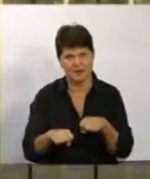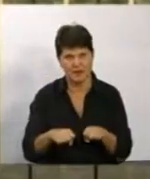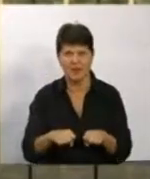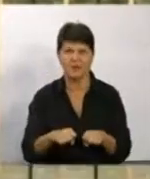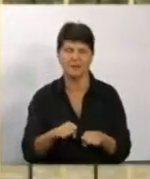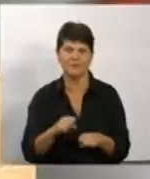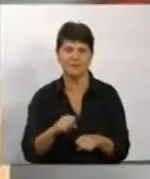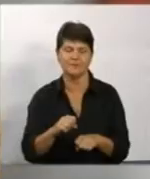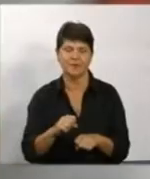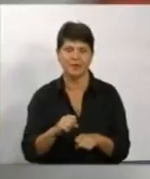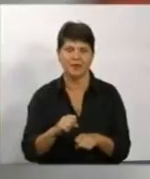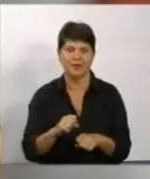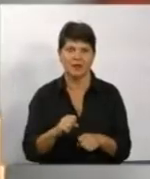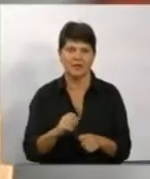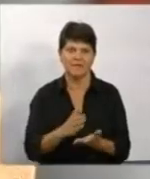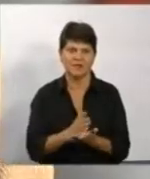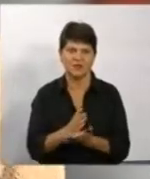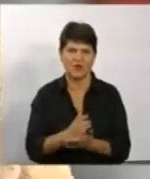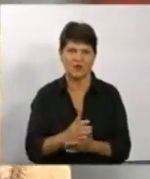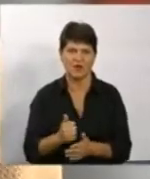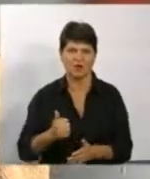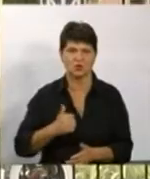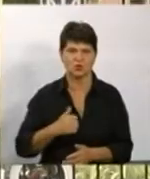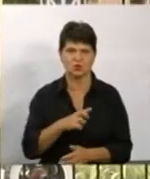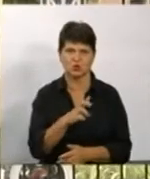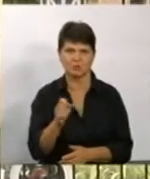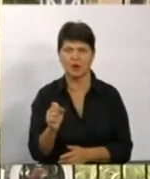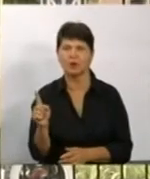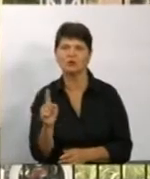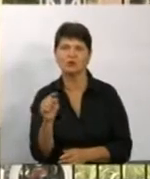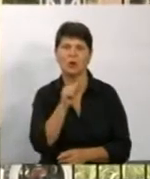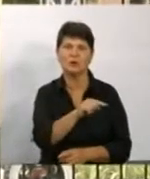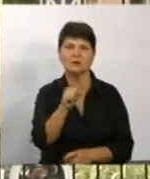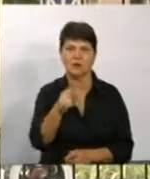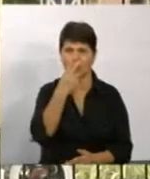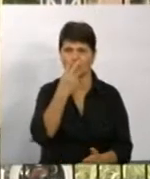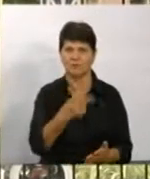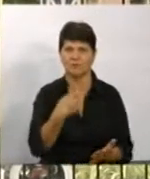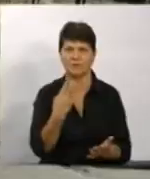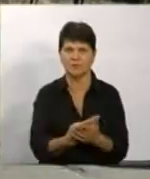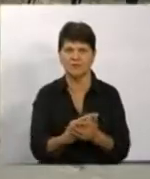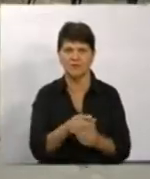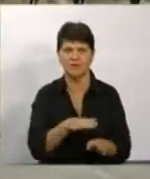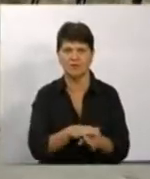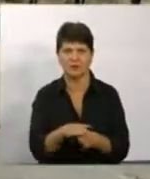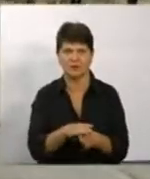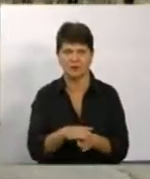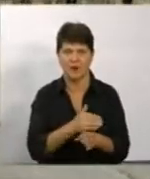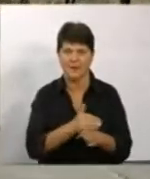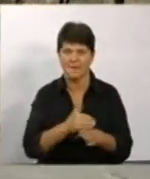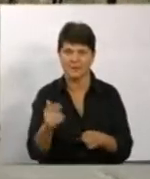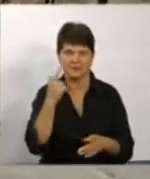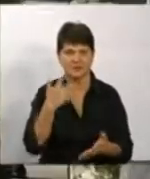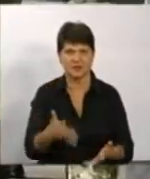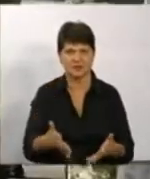позбавлення волі. Є у нас покази, що відбувалося. Це зашкодить до судового розслідування. Після того, як з'ясують